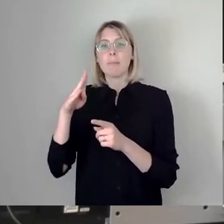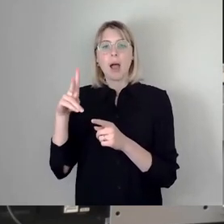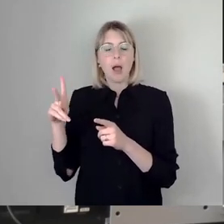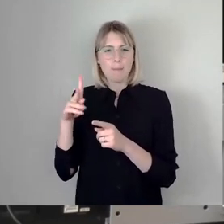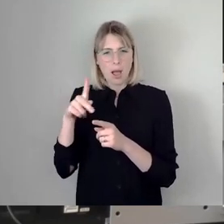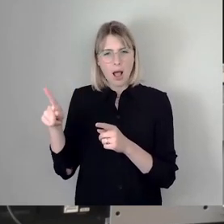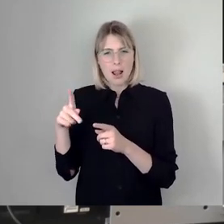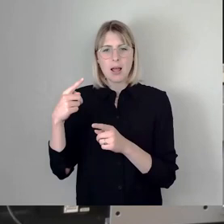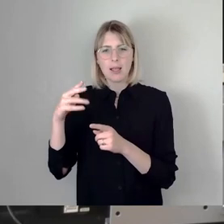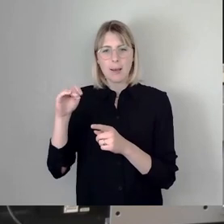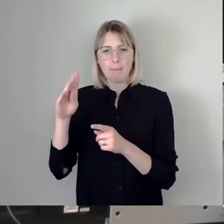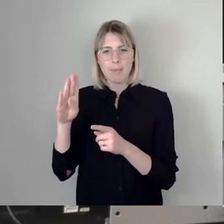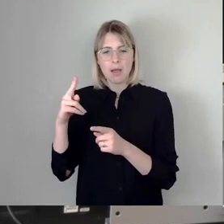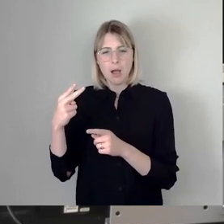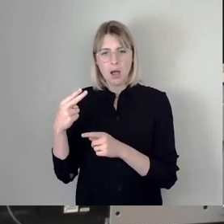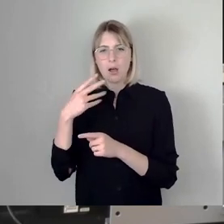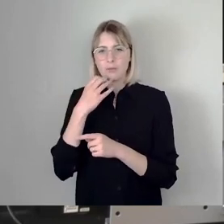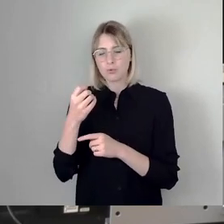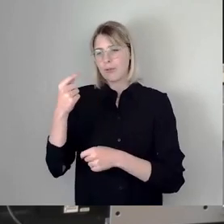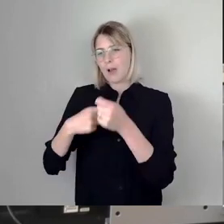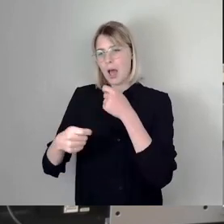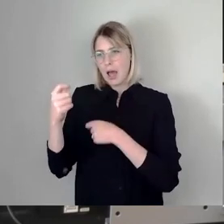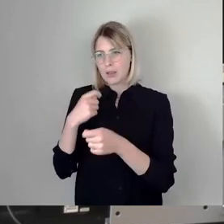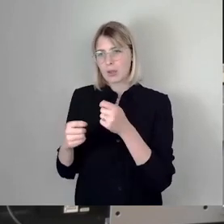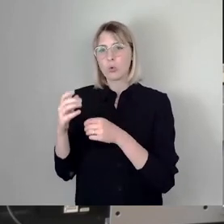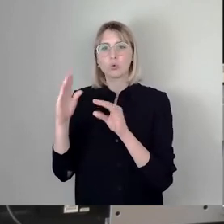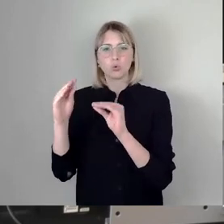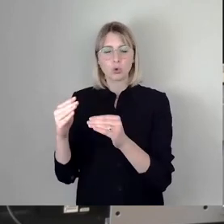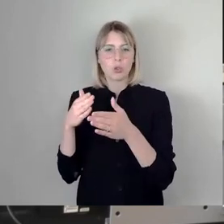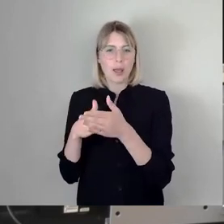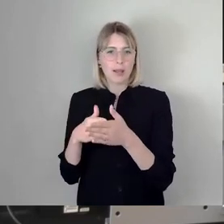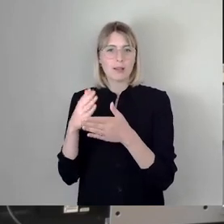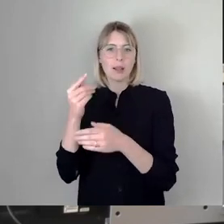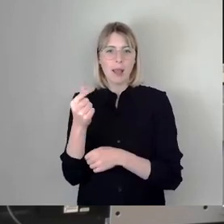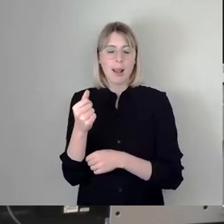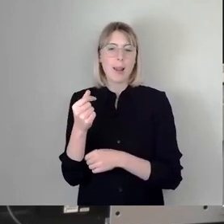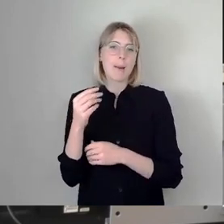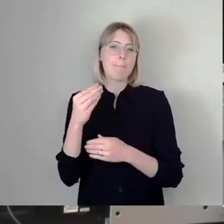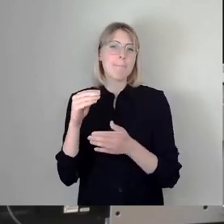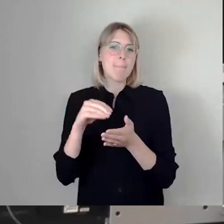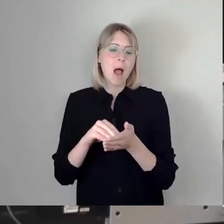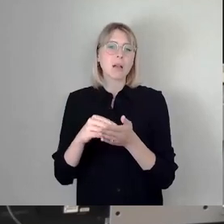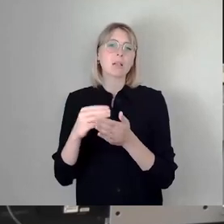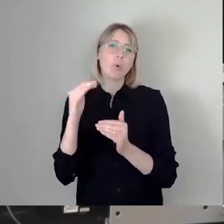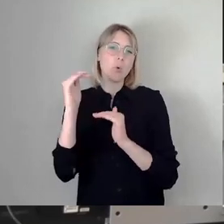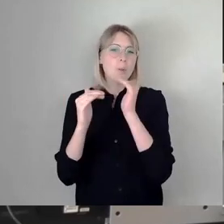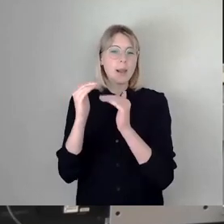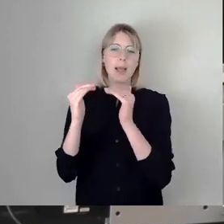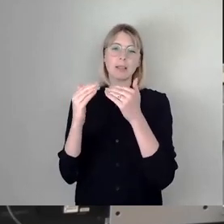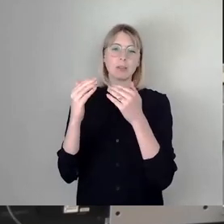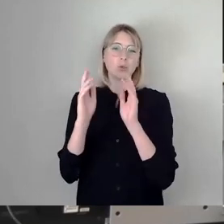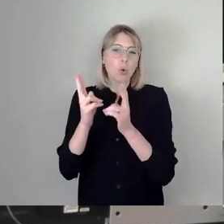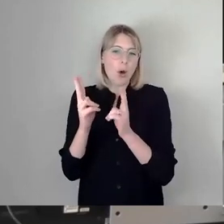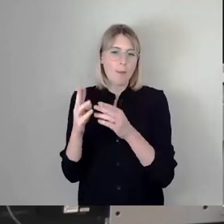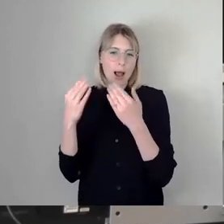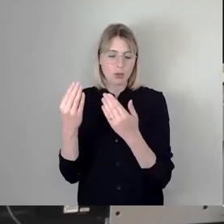Verhandlungen zur Anpassung des Nutzungsgeldes auf einen marktübliche Höhe aufzunehmen. Also da ist dann vielleicht doch noch mal ein